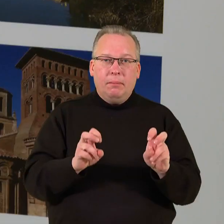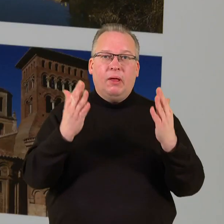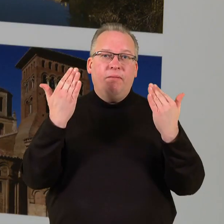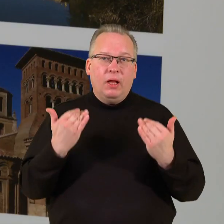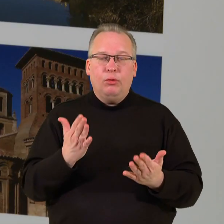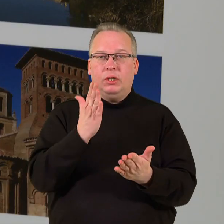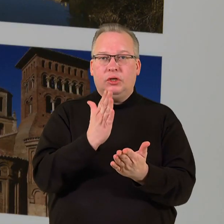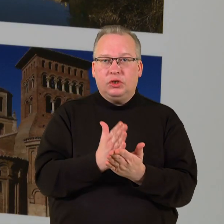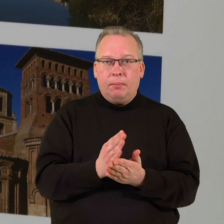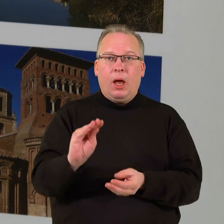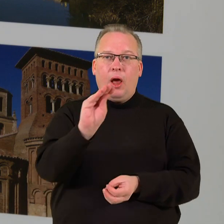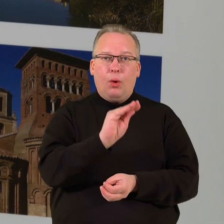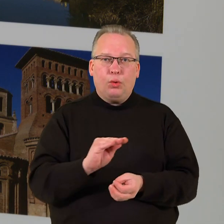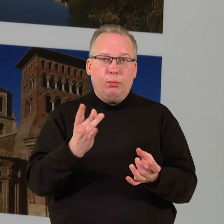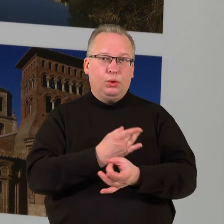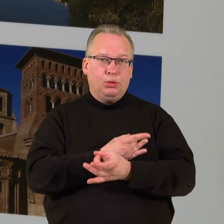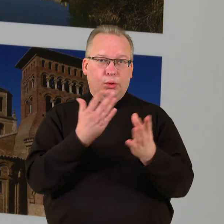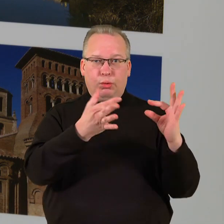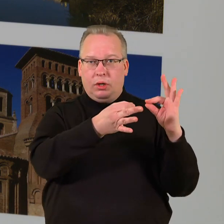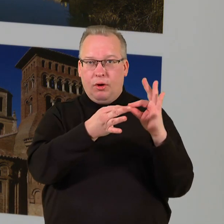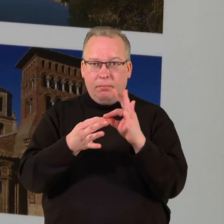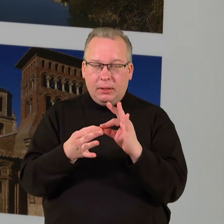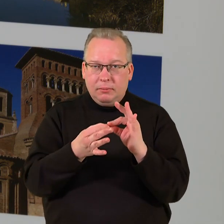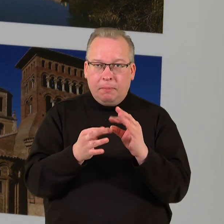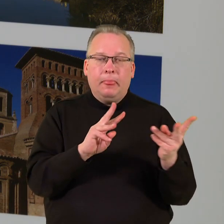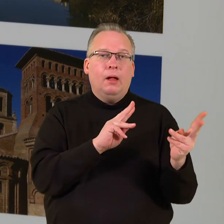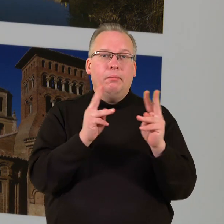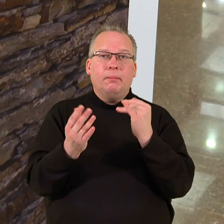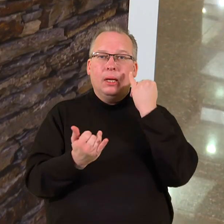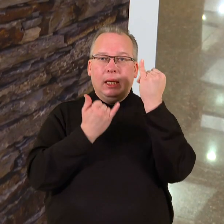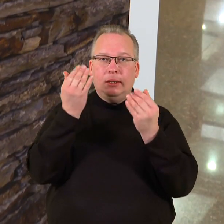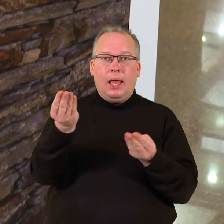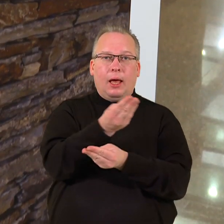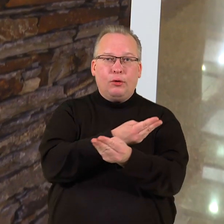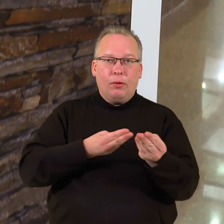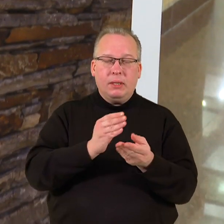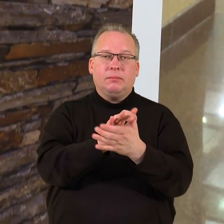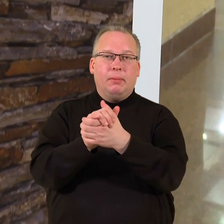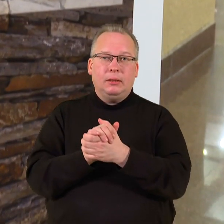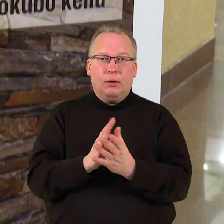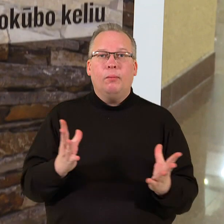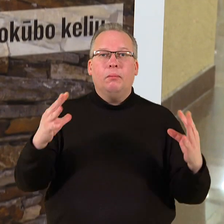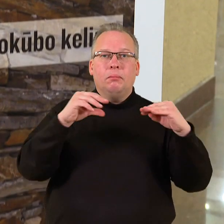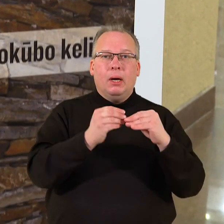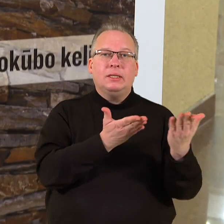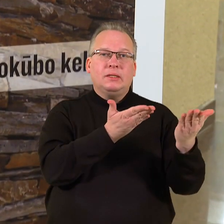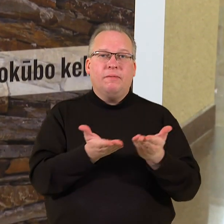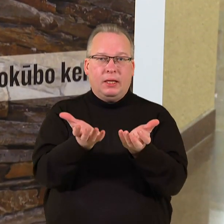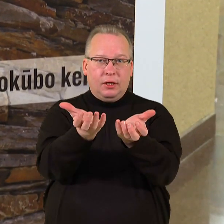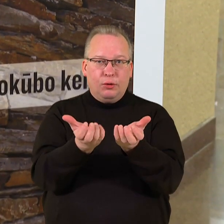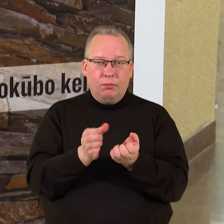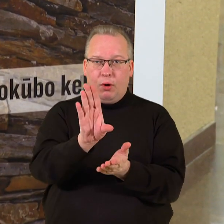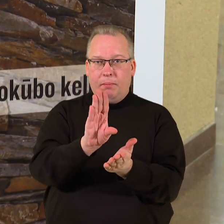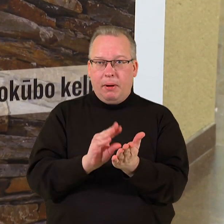tapo Europos tautų kultūrinio bendradarbiavimo, pasikeitimo idėjomis, brolybės, bendrystės ir svetingumo pavyzdžių.